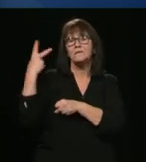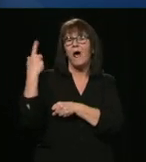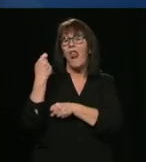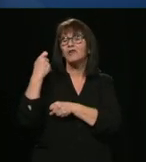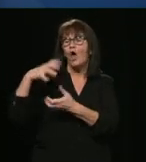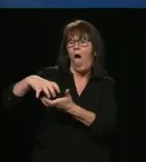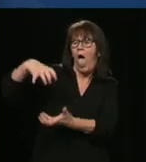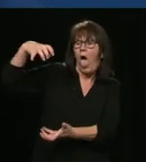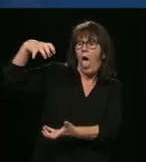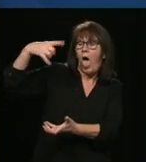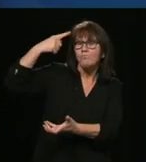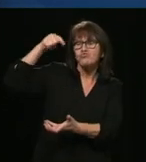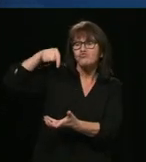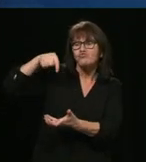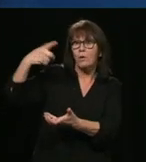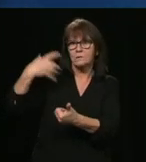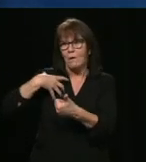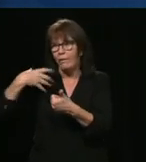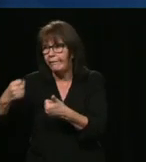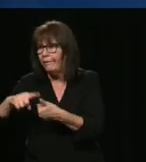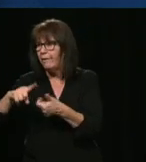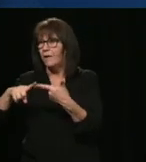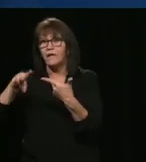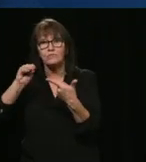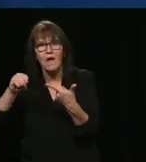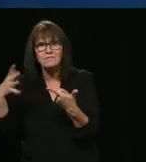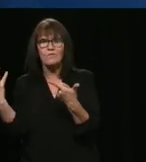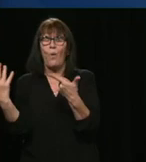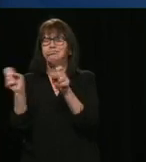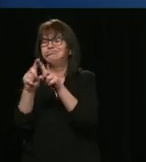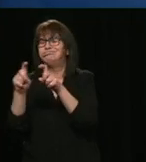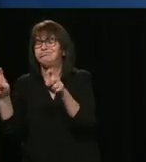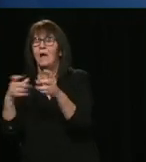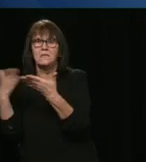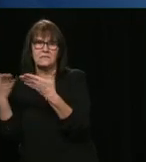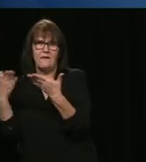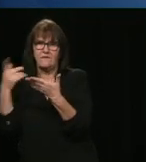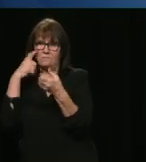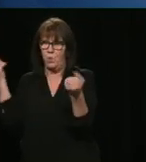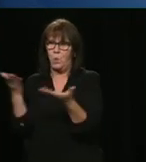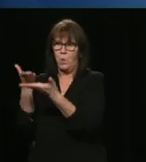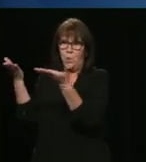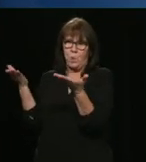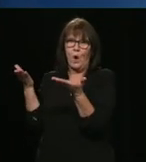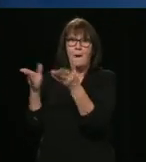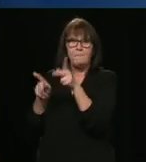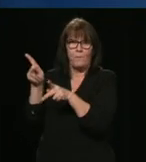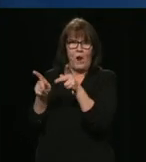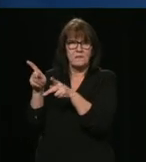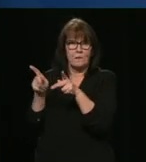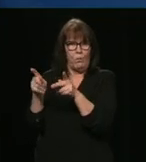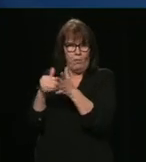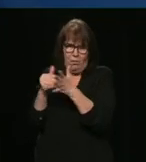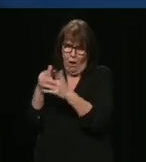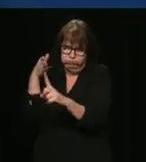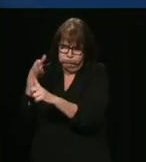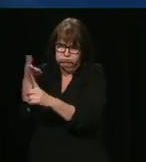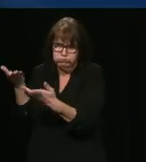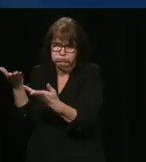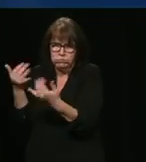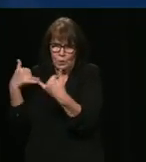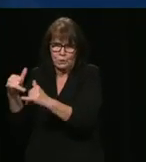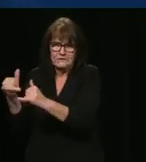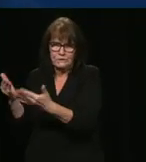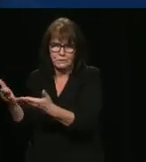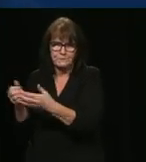en santé, dans tous les services qui sont donnés à la population. Puis on va continuer de le faire. Complémentaire,